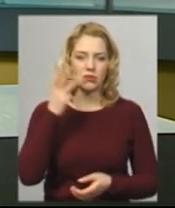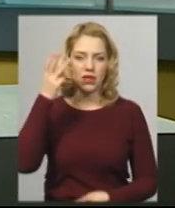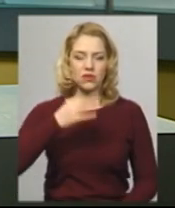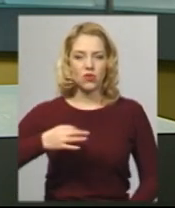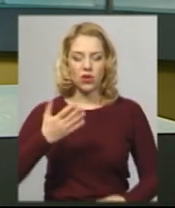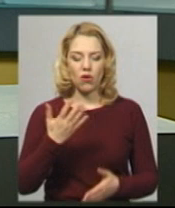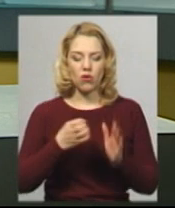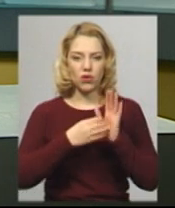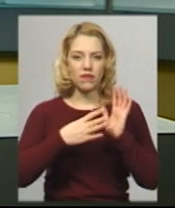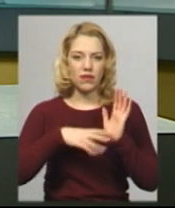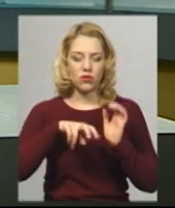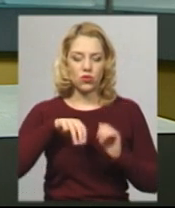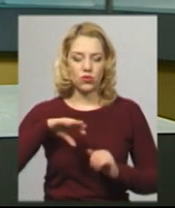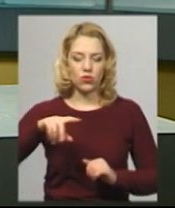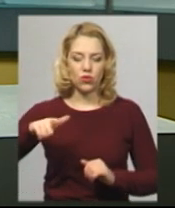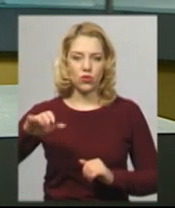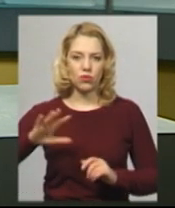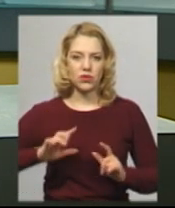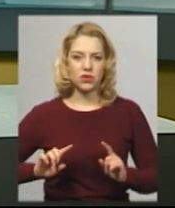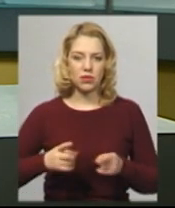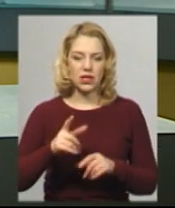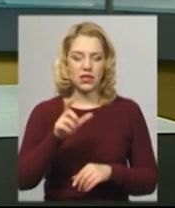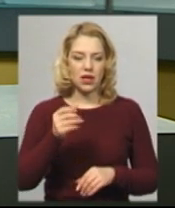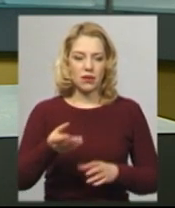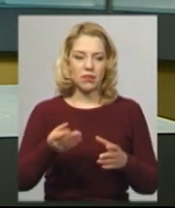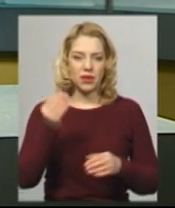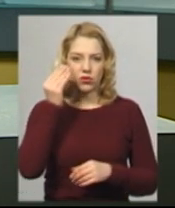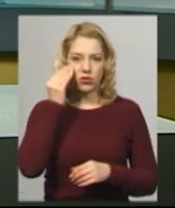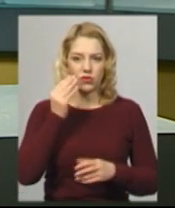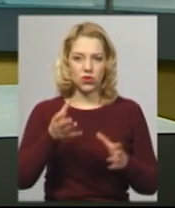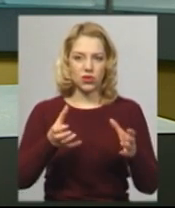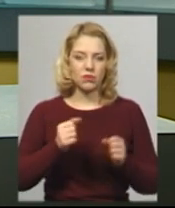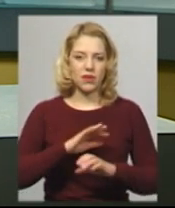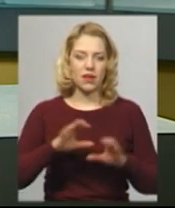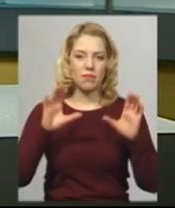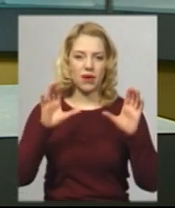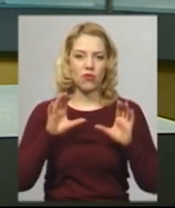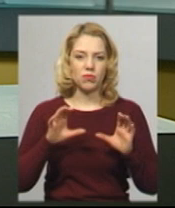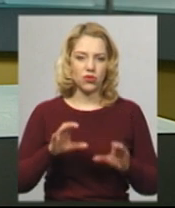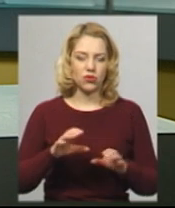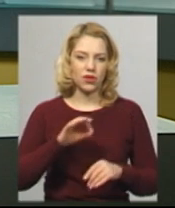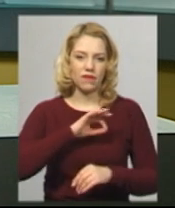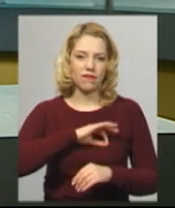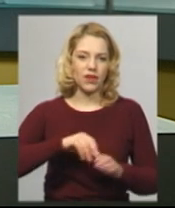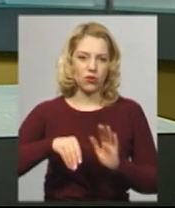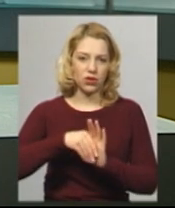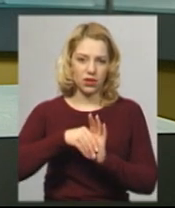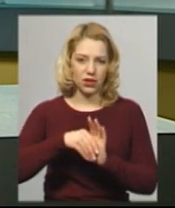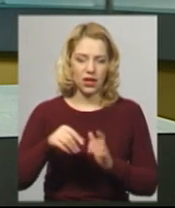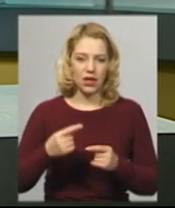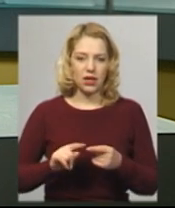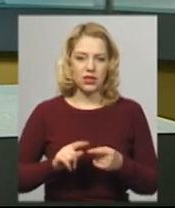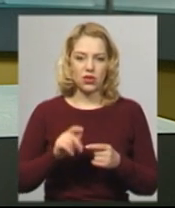якого 19 лютого затримали за підозрою в одержанні неправомірної вигоди. Передає кореспондентка Суспільно Анастасія